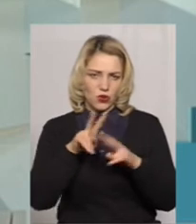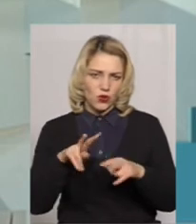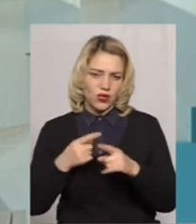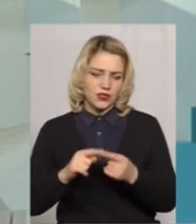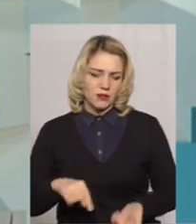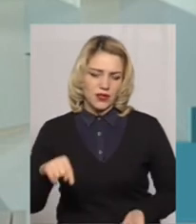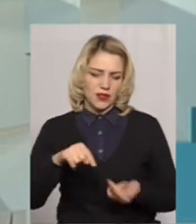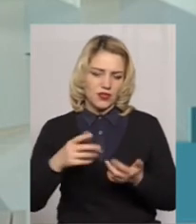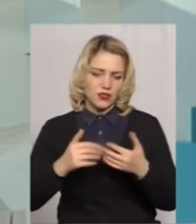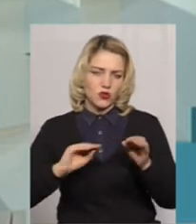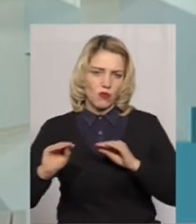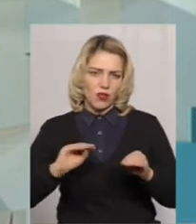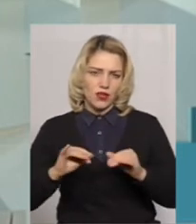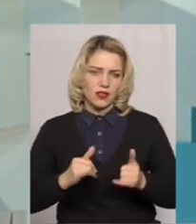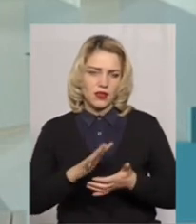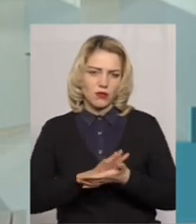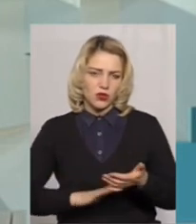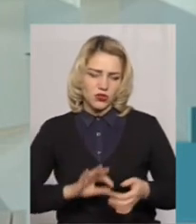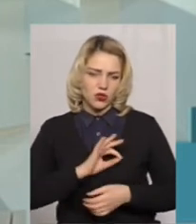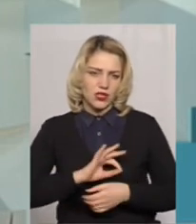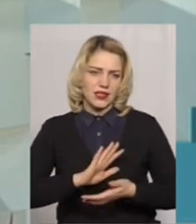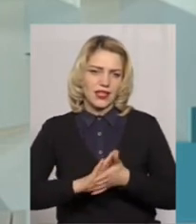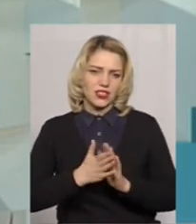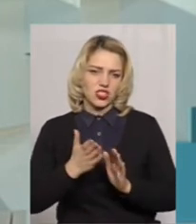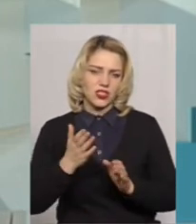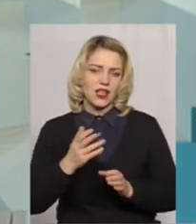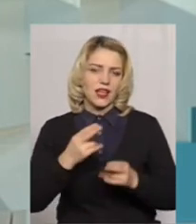придатність обладнання до подальшої експлуатації, технічний стан.